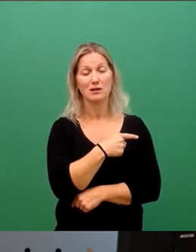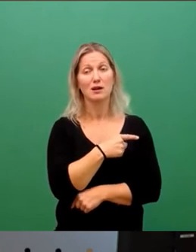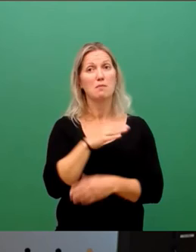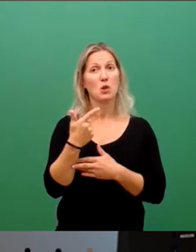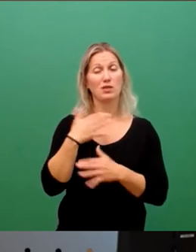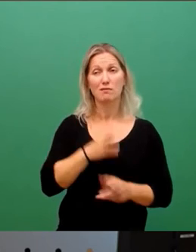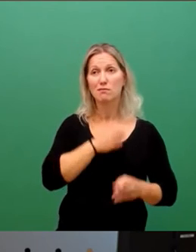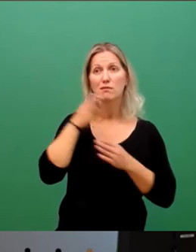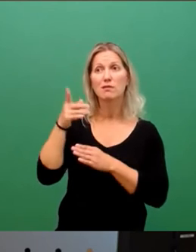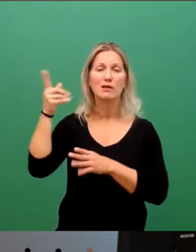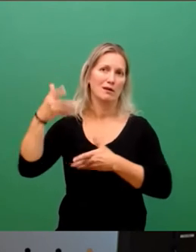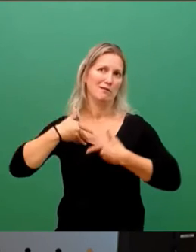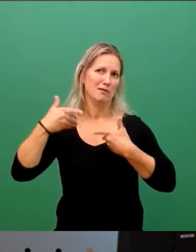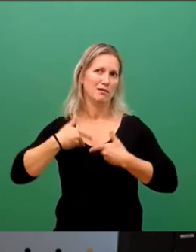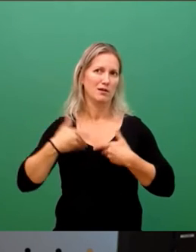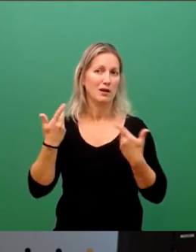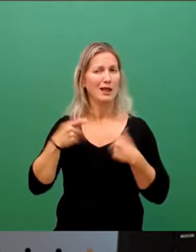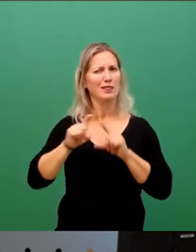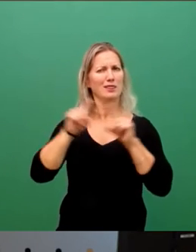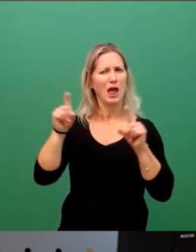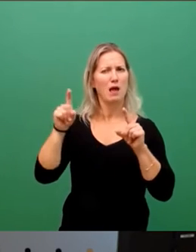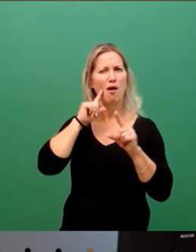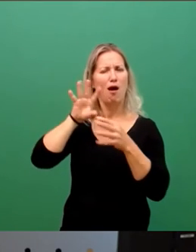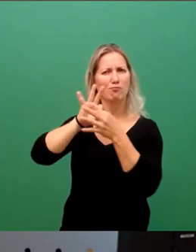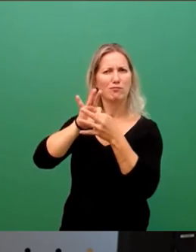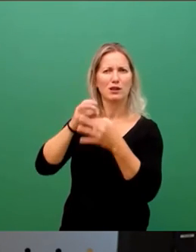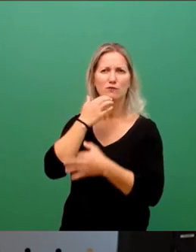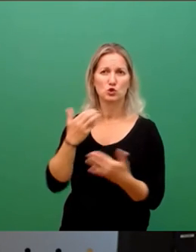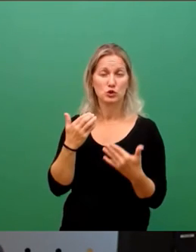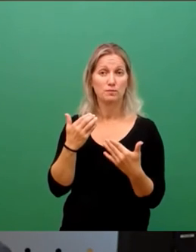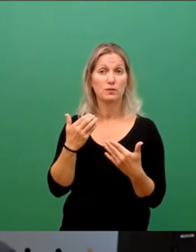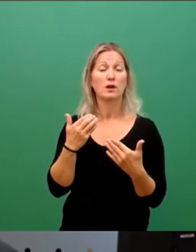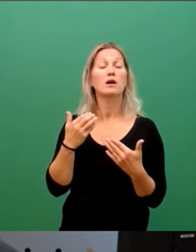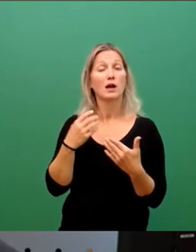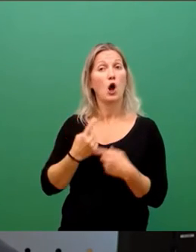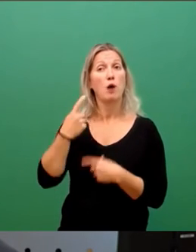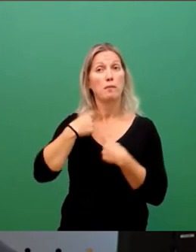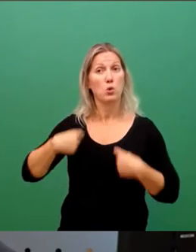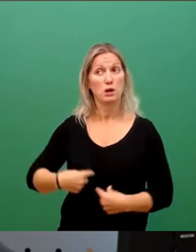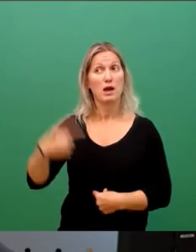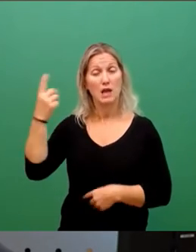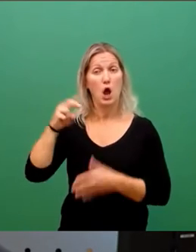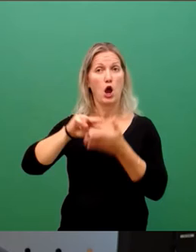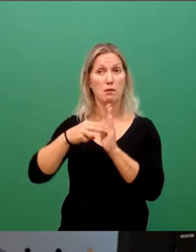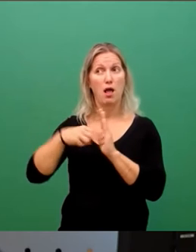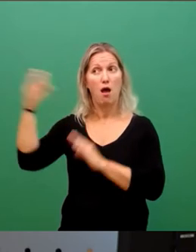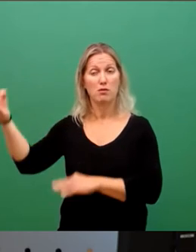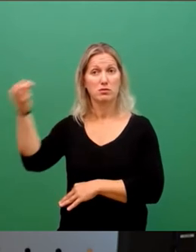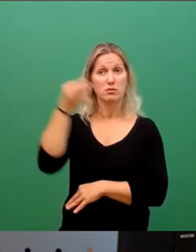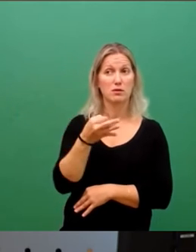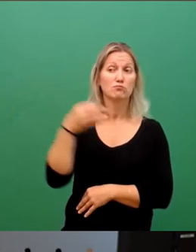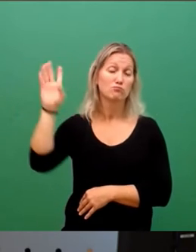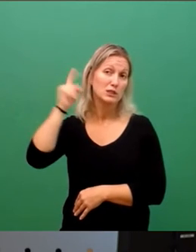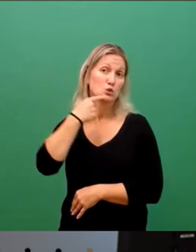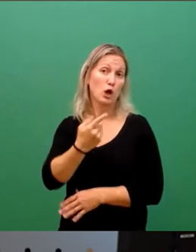stößt. Und an diesen Themen wollen wir anknüpfen. Ein Gegenbesuch des Oberbürgermeisters ist in Dresden zugesagt und wir